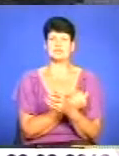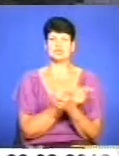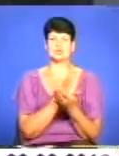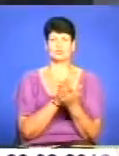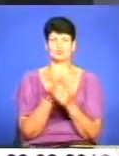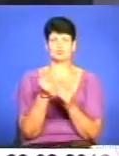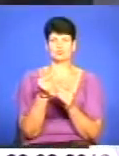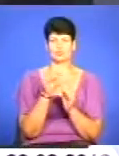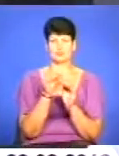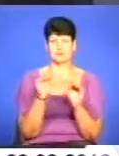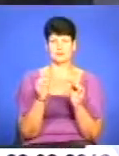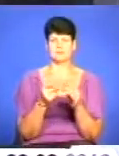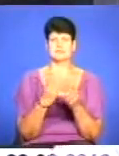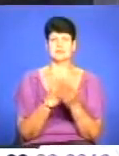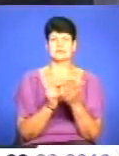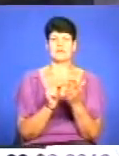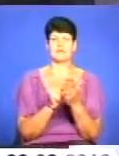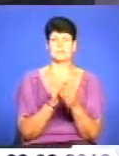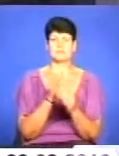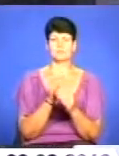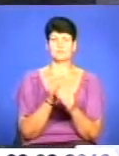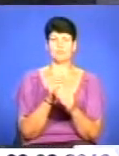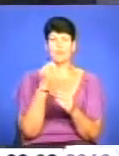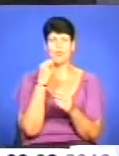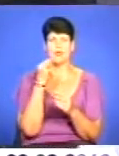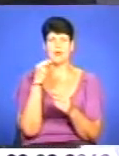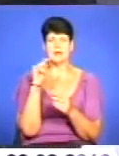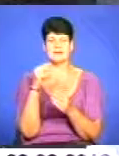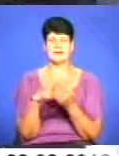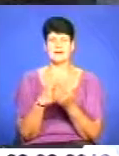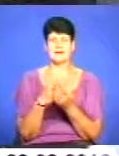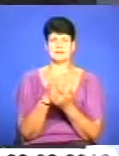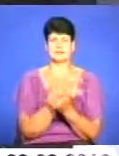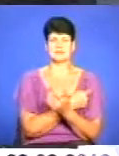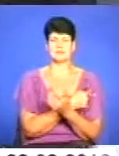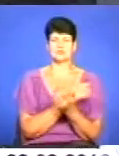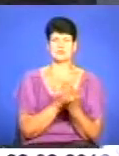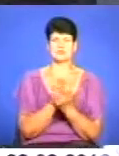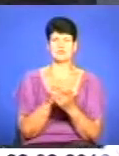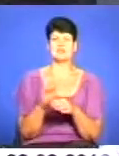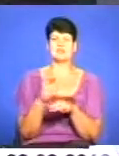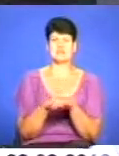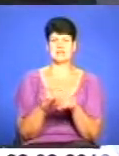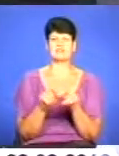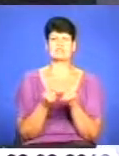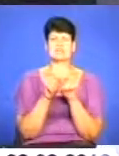вторинного рівня. Ми ставимо собі за мету покращення якісних медичних послуг і сам факт відкриття